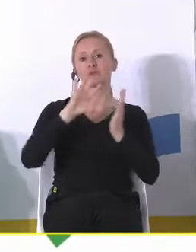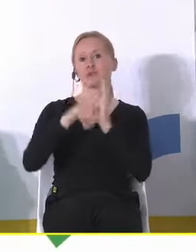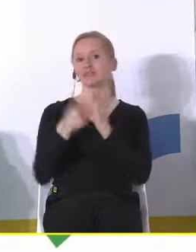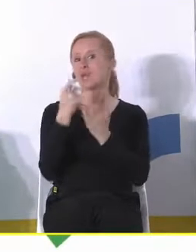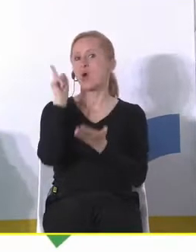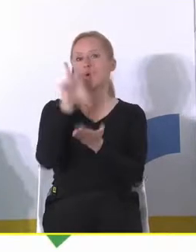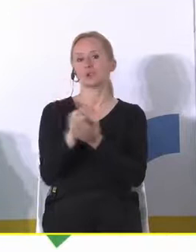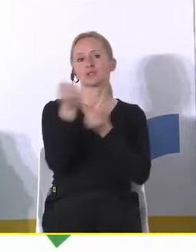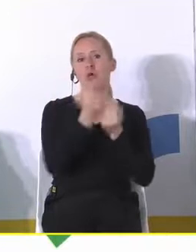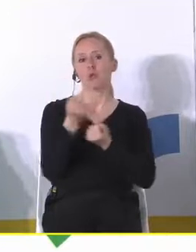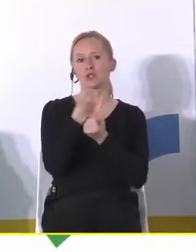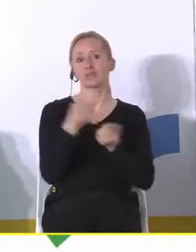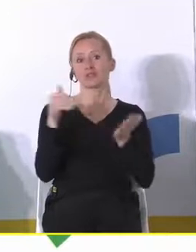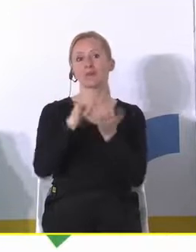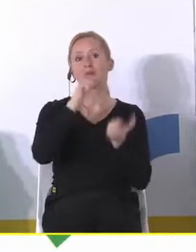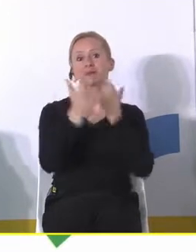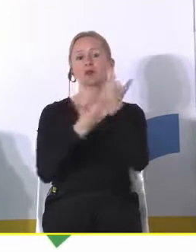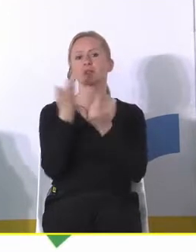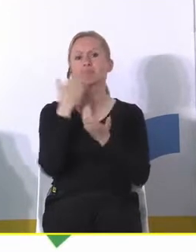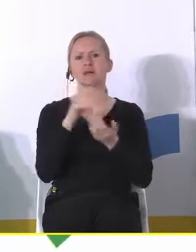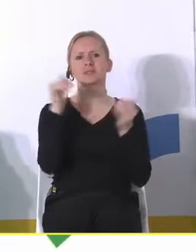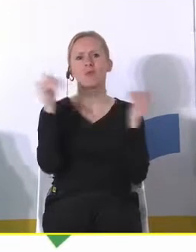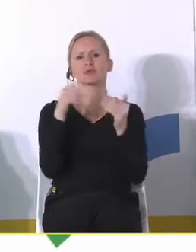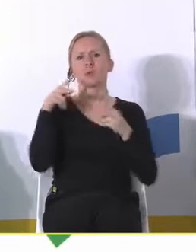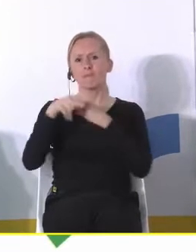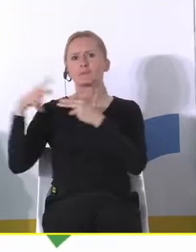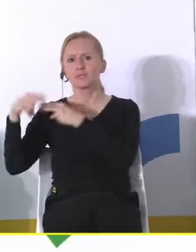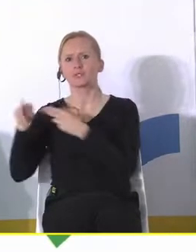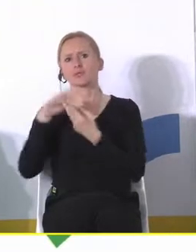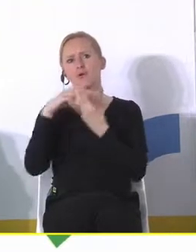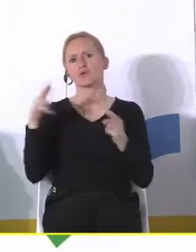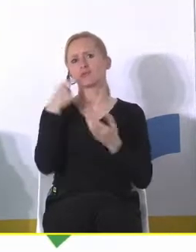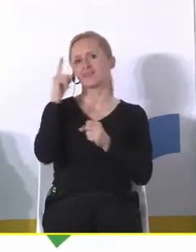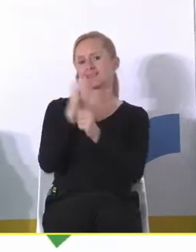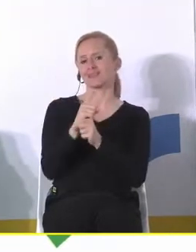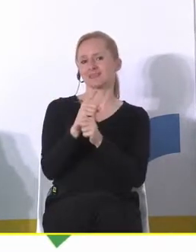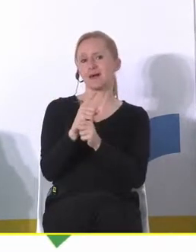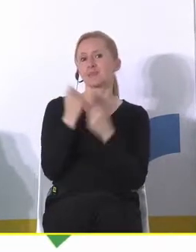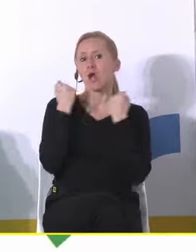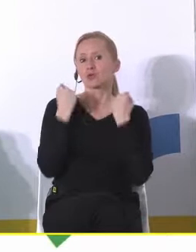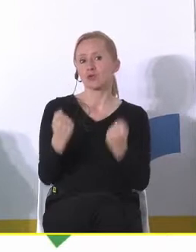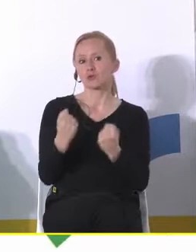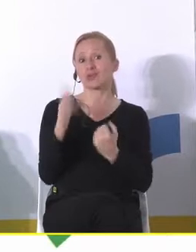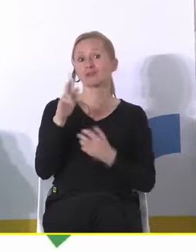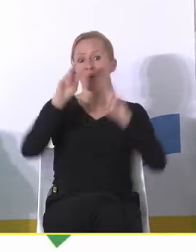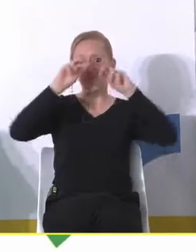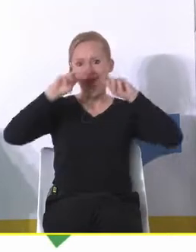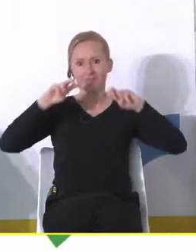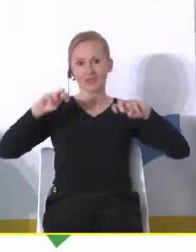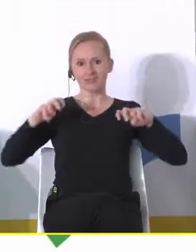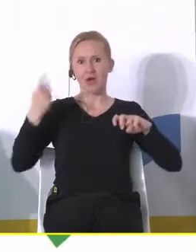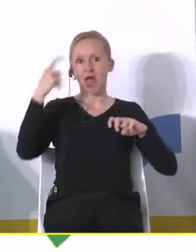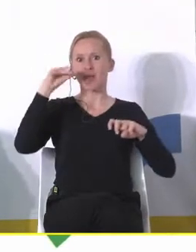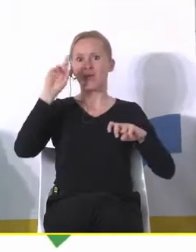się nie do utrzymania. I trzeba dokonywać bardzo bolesnych, podejmować bardzo bolesne decyzje. Kto z Państwa śledził pojadek